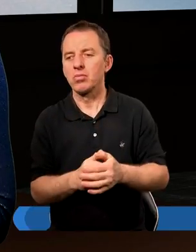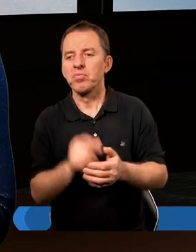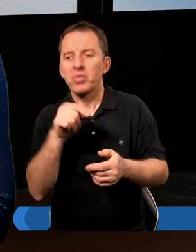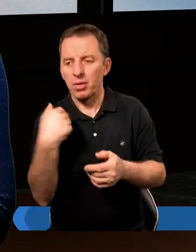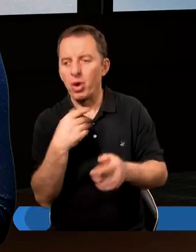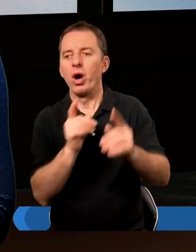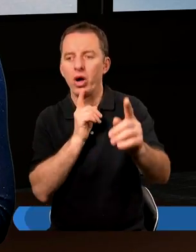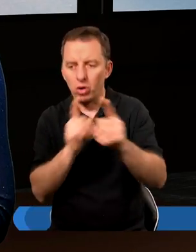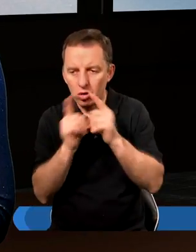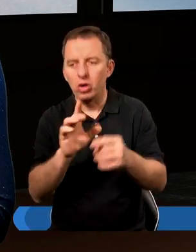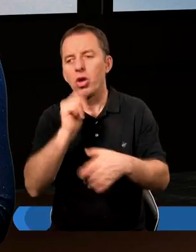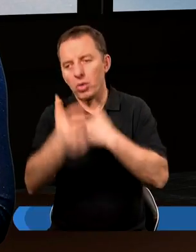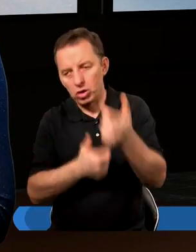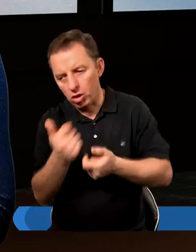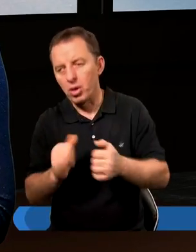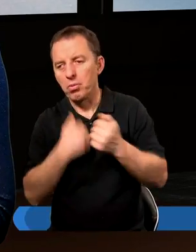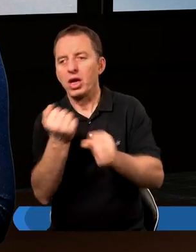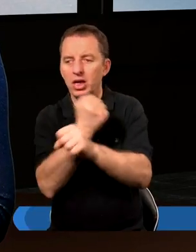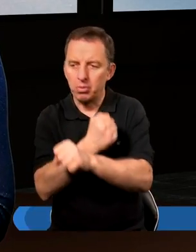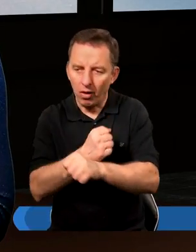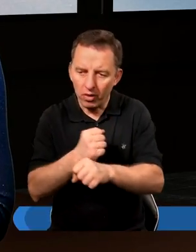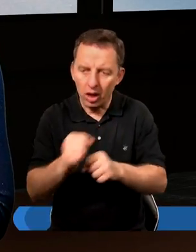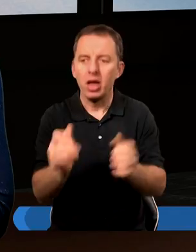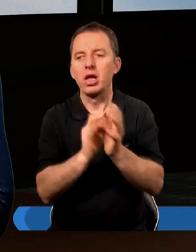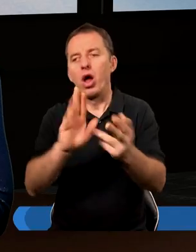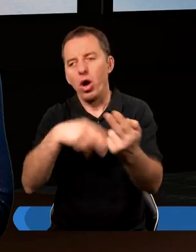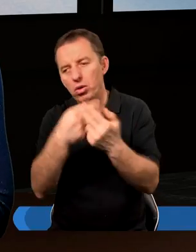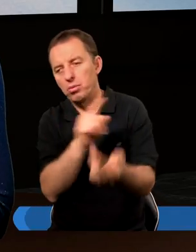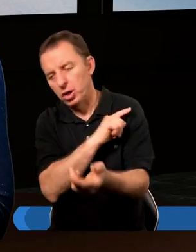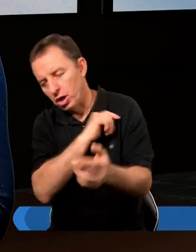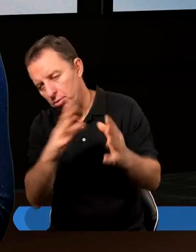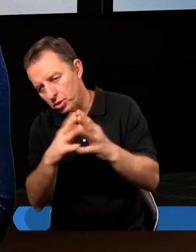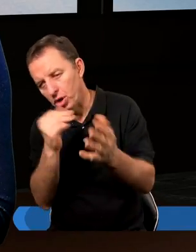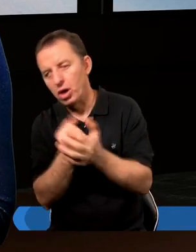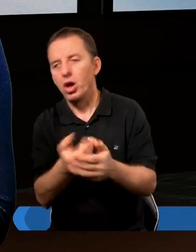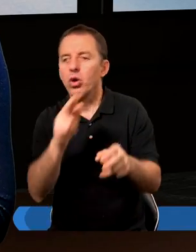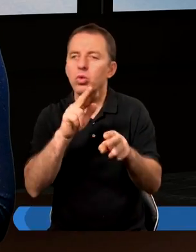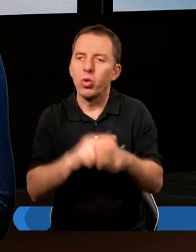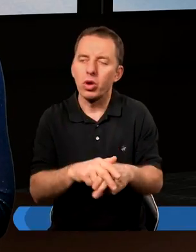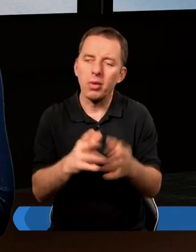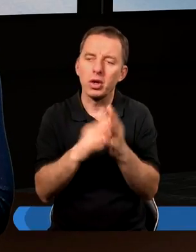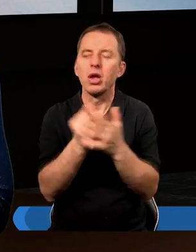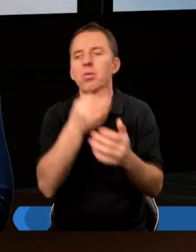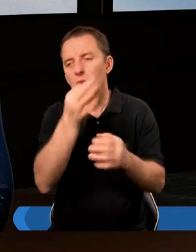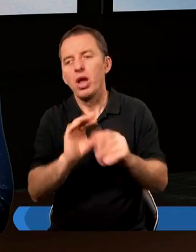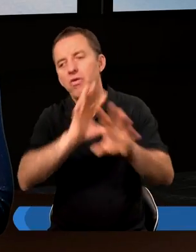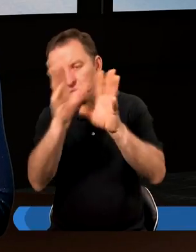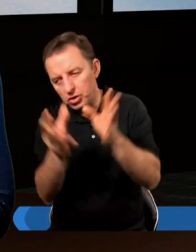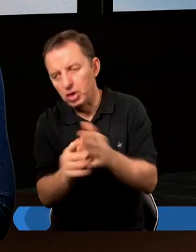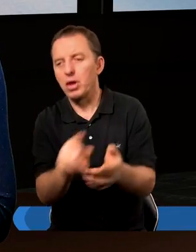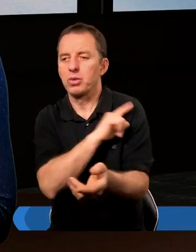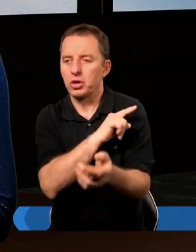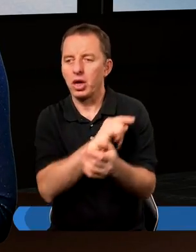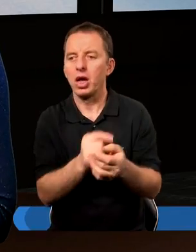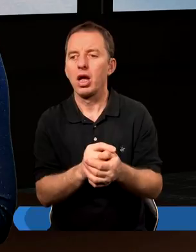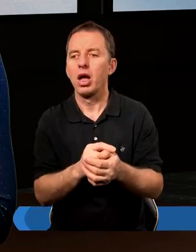Tam była rozmowa, co mam zrobić, żeby być zbawionym. Jezus odpowiada, przestrzega ich przykazań, a których ten młodzieńc uważa, że wszystkich